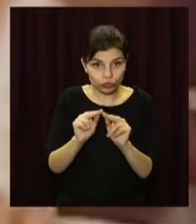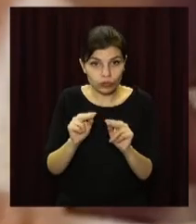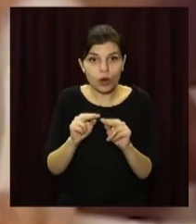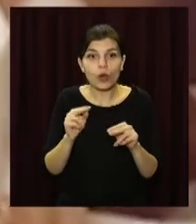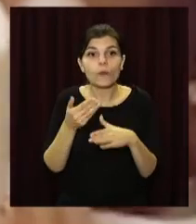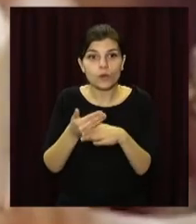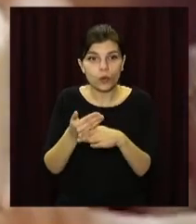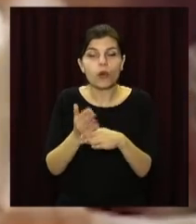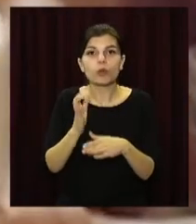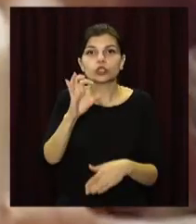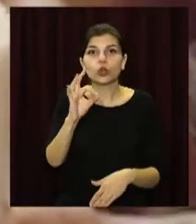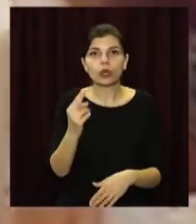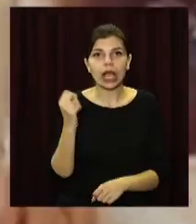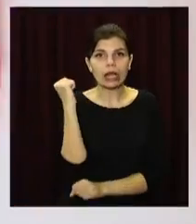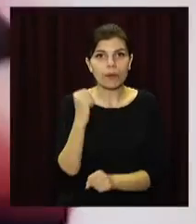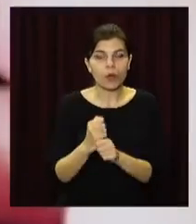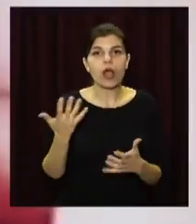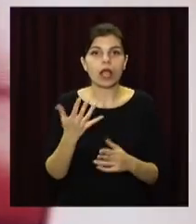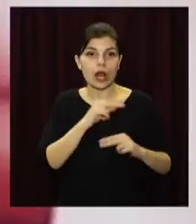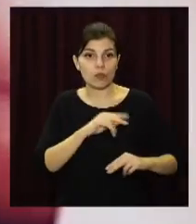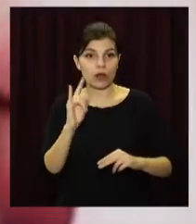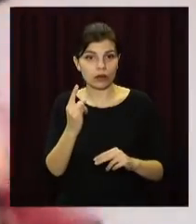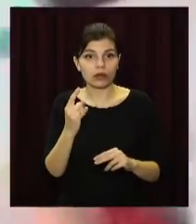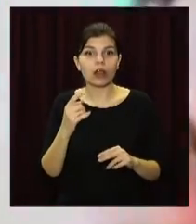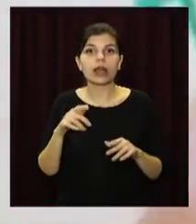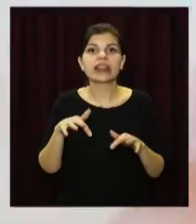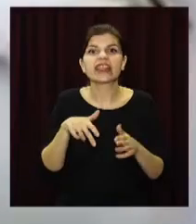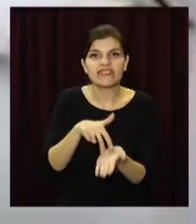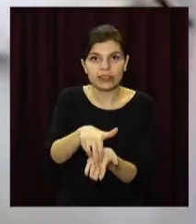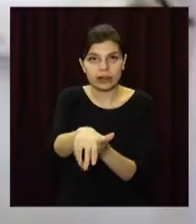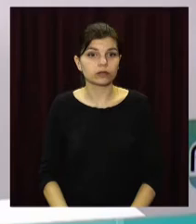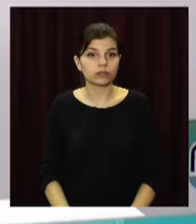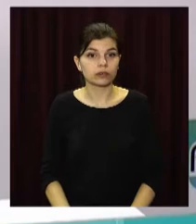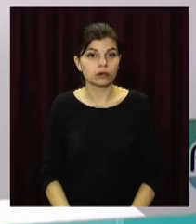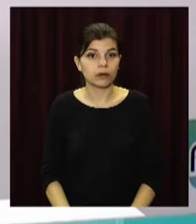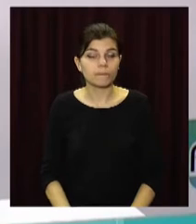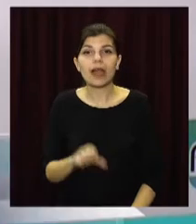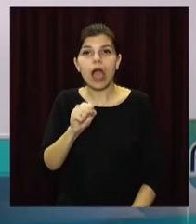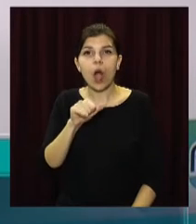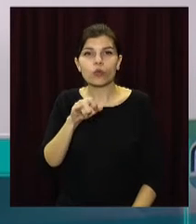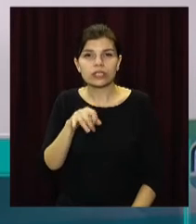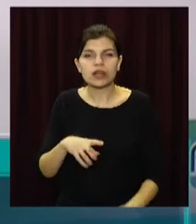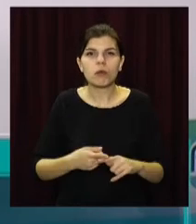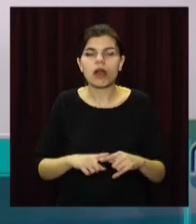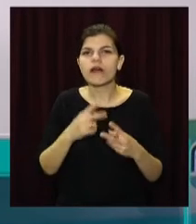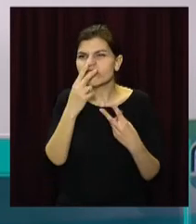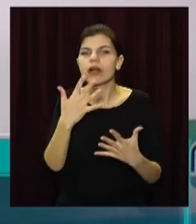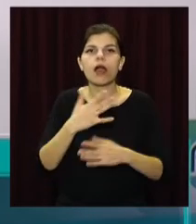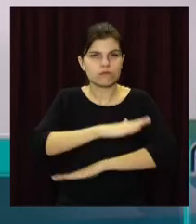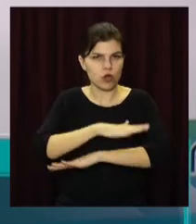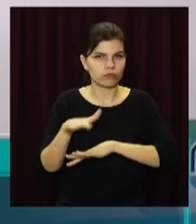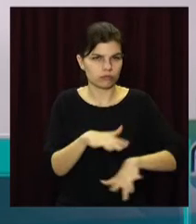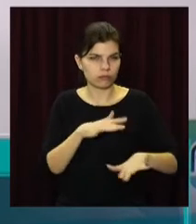працюватиме і соцпрацівник, який допомагатиме дитині пересуватися та навчатися. Аутизм – це поведенческий діагноз.